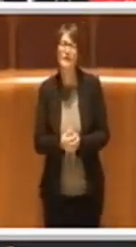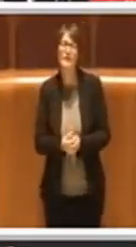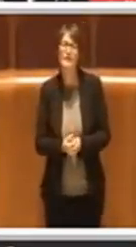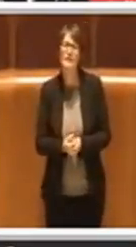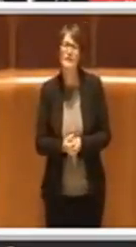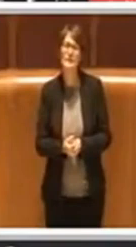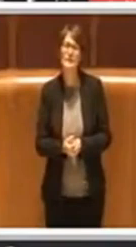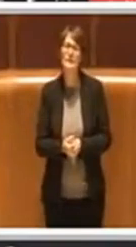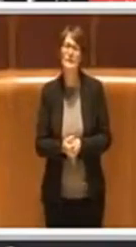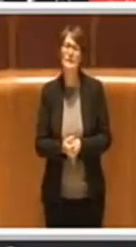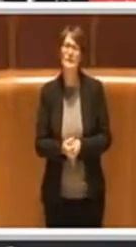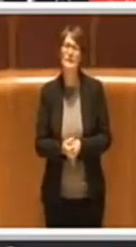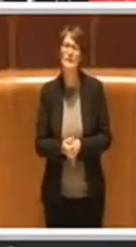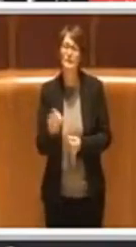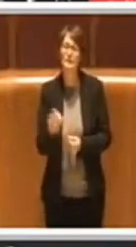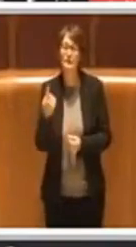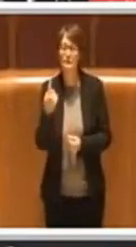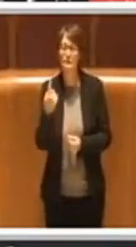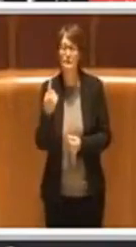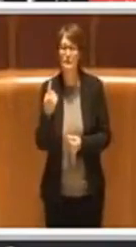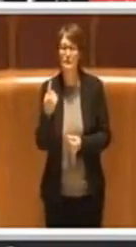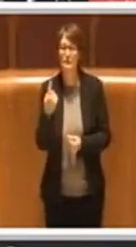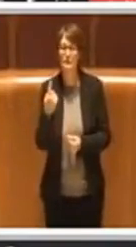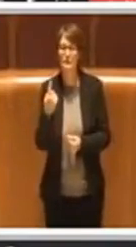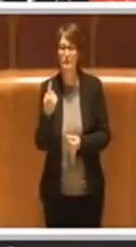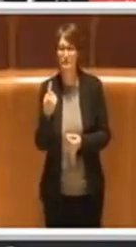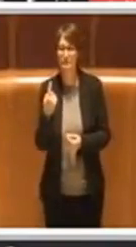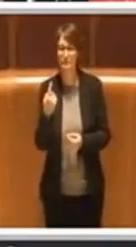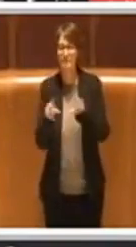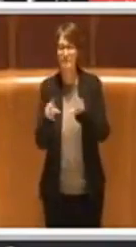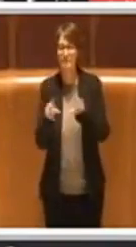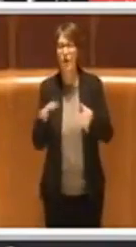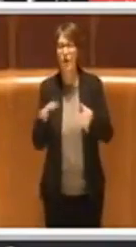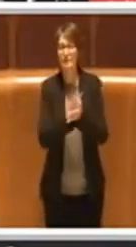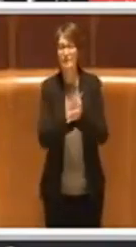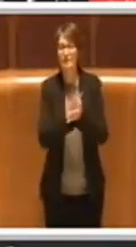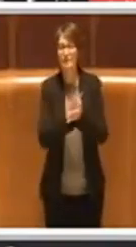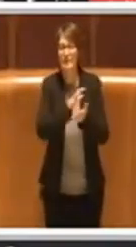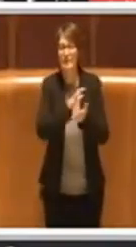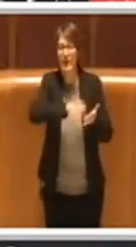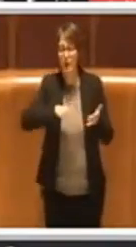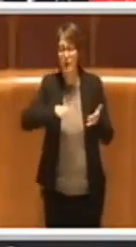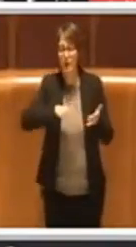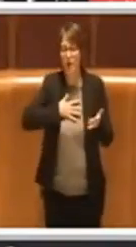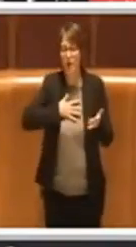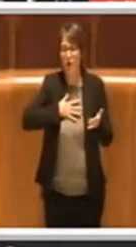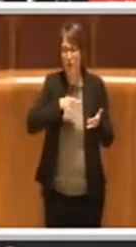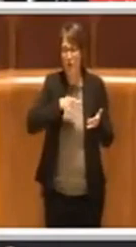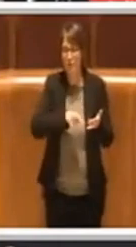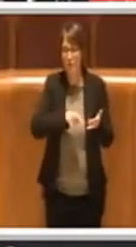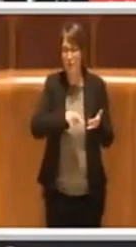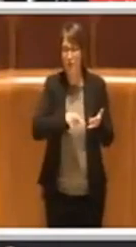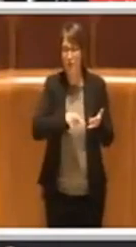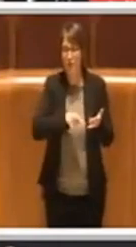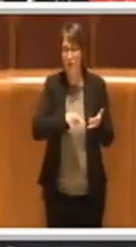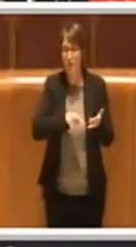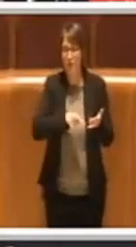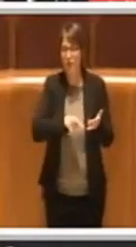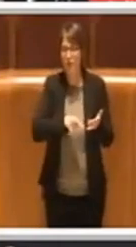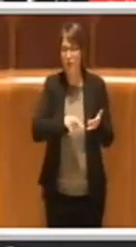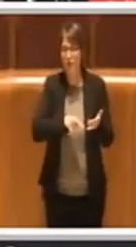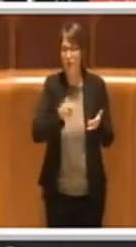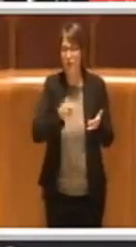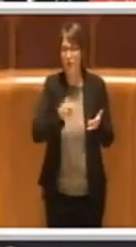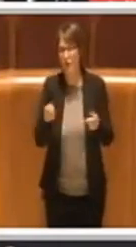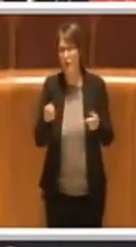'intitolazione del block theater ci siano anche oltre ulteriori iniziative come quella di centrodestra appunto di intitolare una strada e come quella nostra